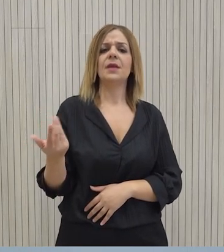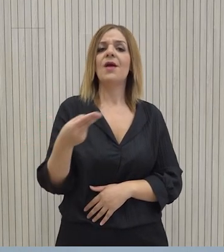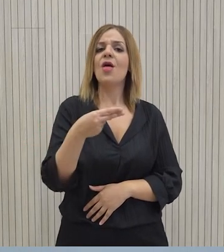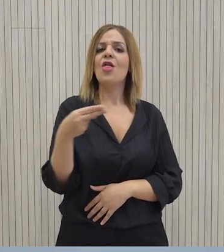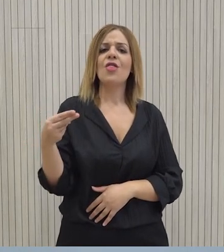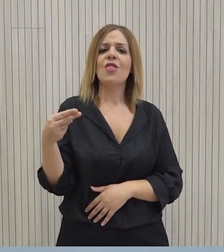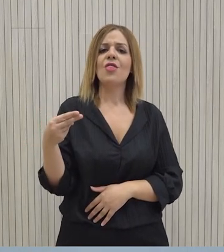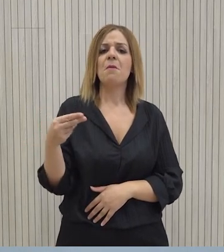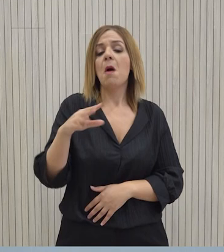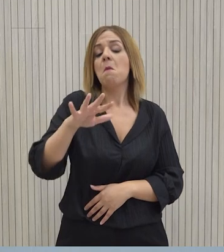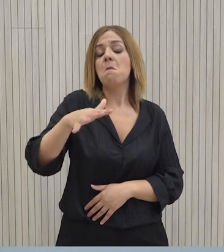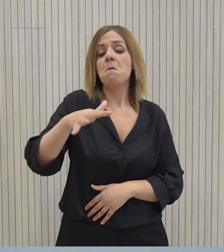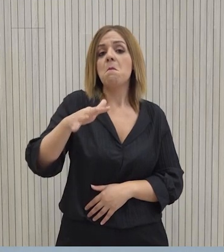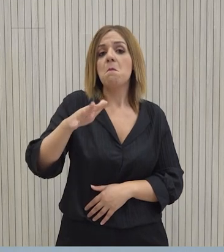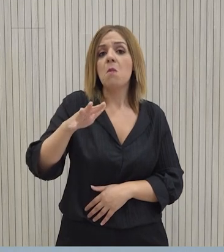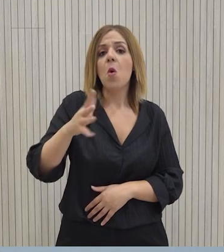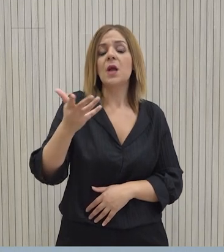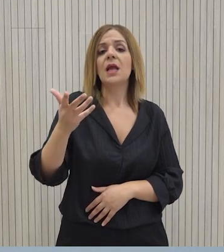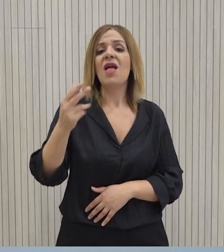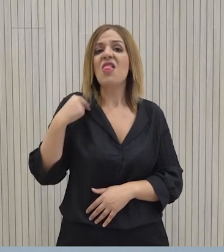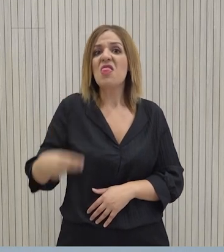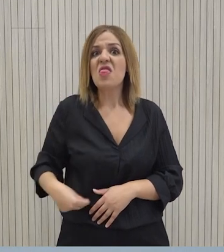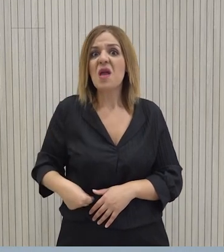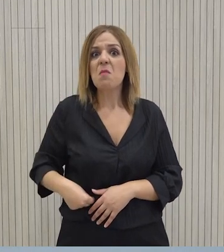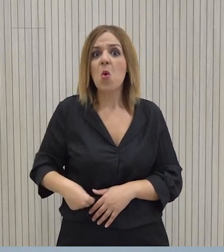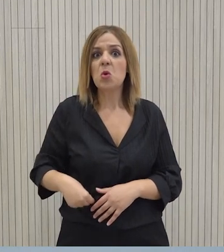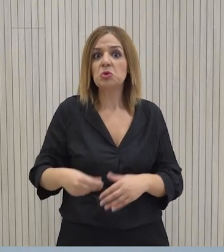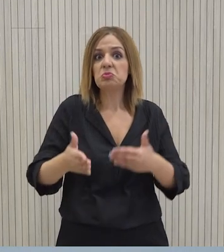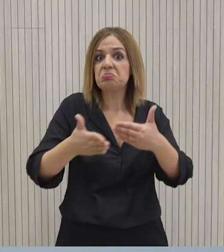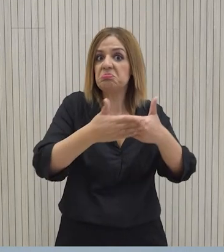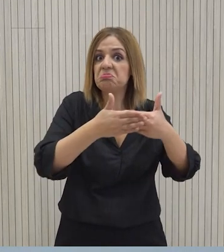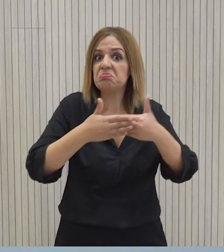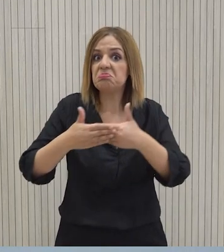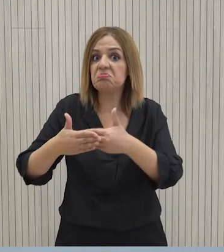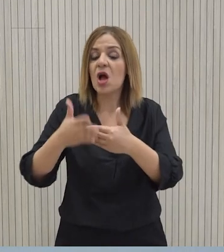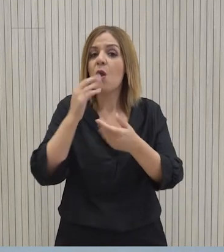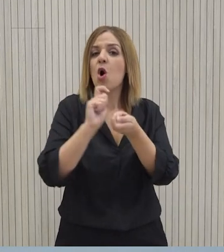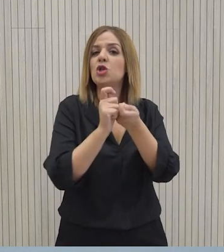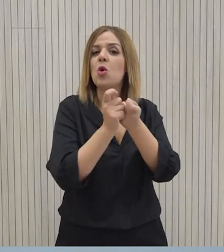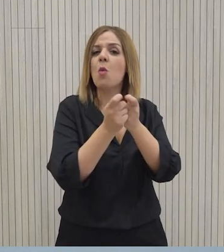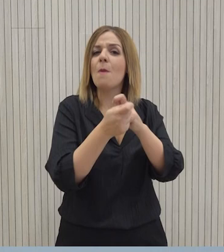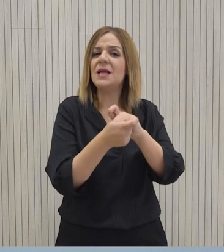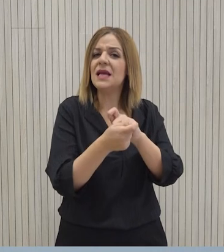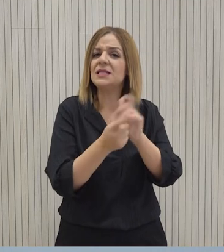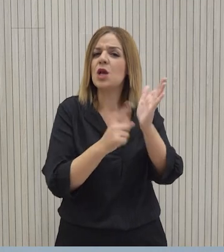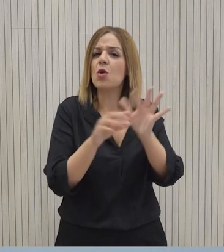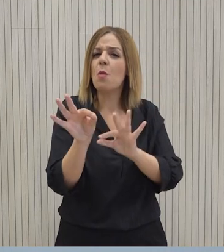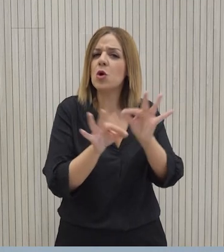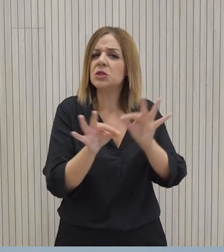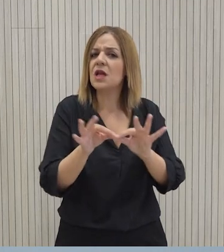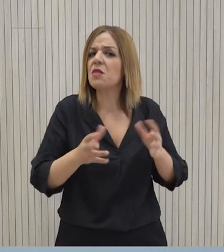πιθανόν να υπάρχουν μη διώσιμη δίνη λόγω των επίσεων του σχεδιού από τα κόμματα.